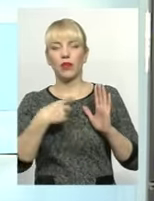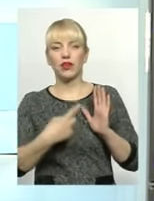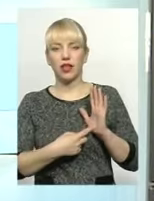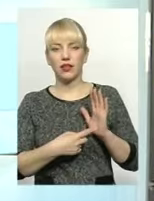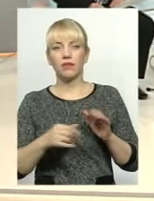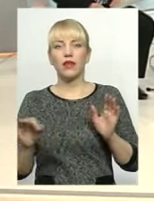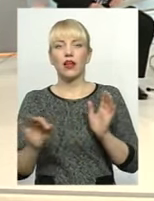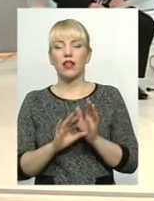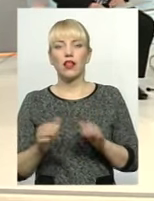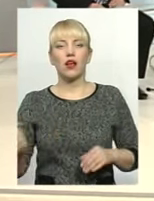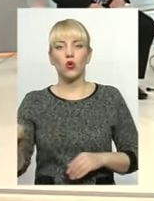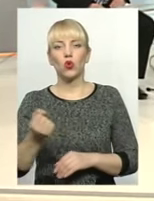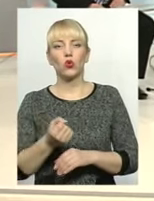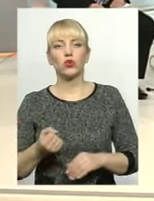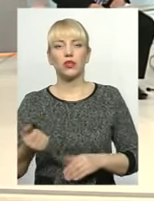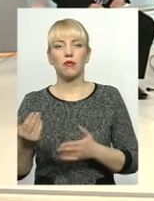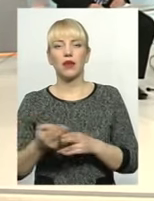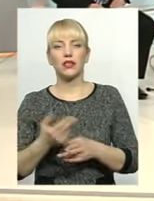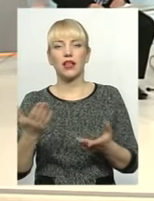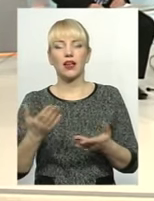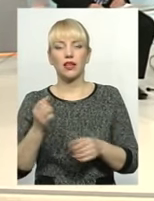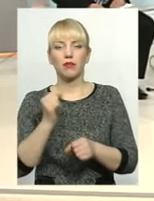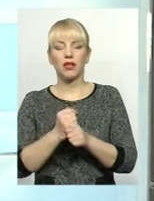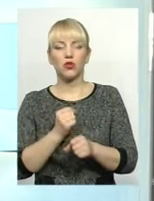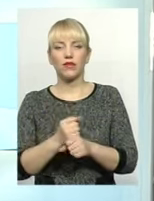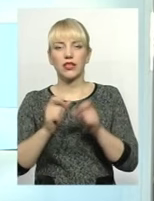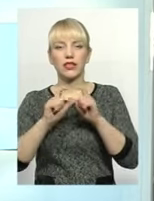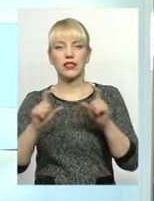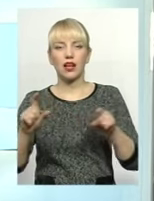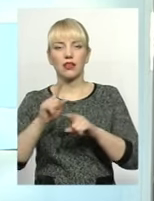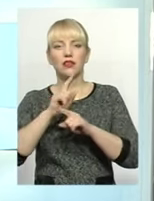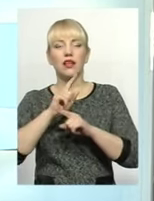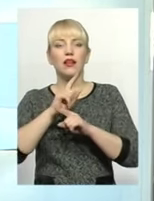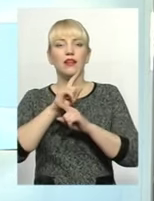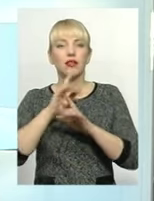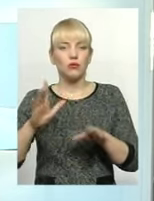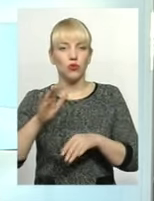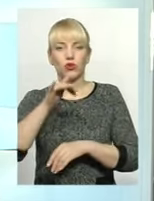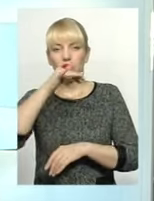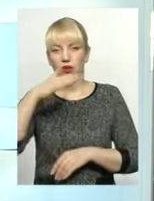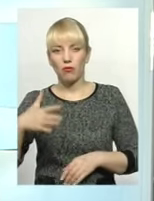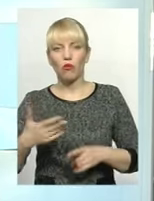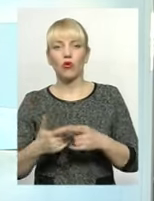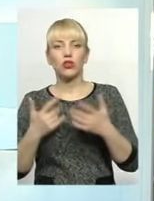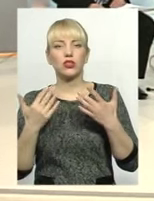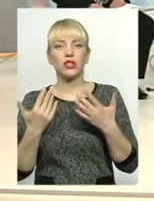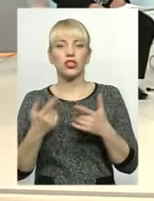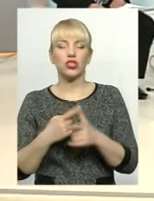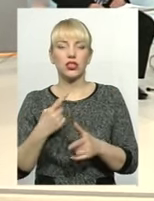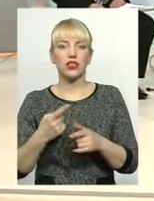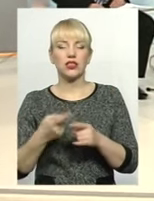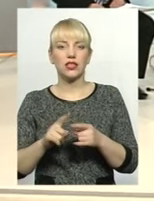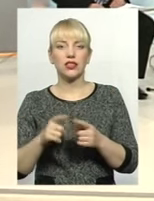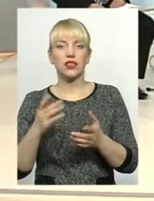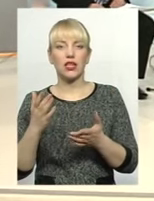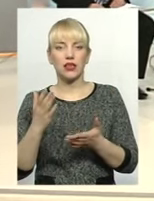енергоносіїв, бо з яких працювати заклад не може, будемо говорити об'єктивно. Чи воно знайшло відображення в